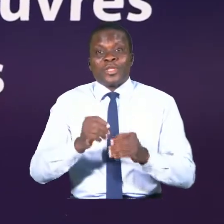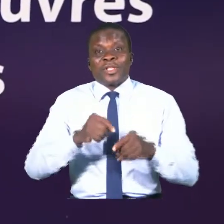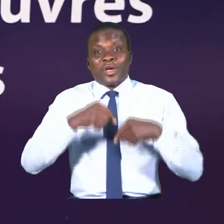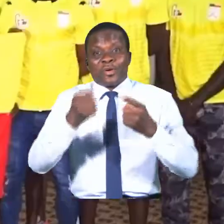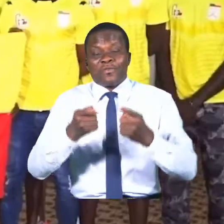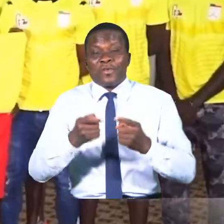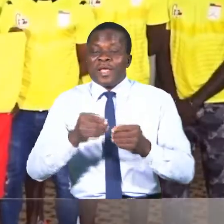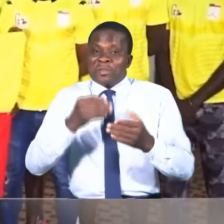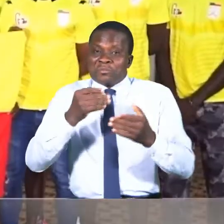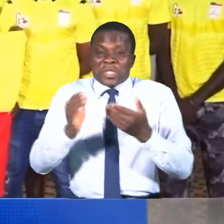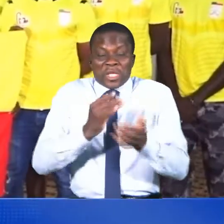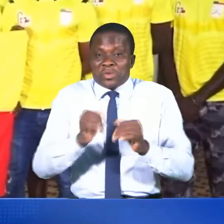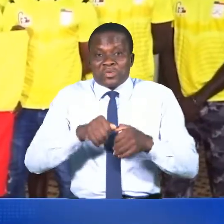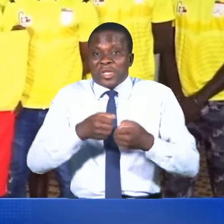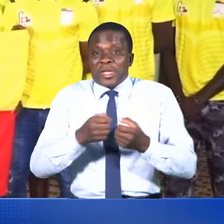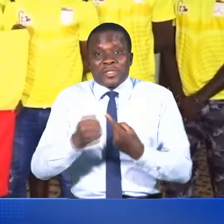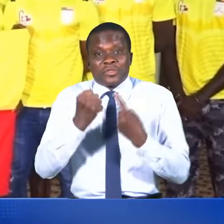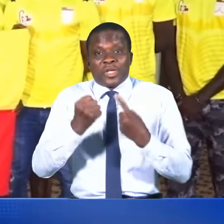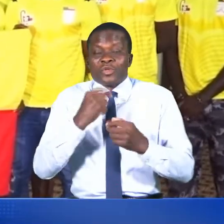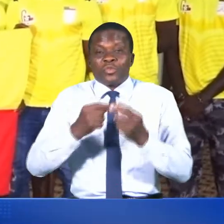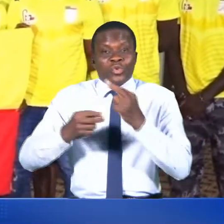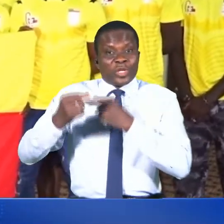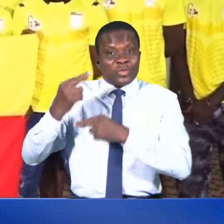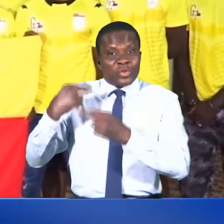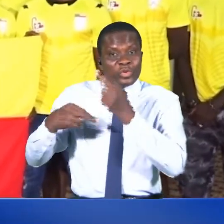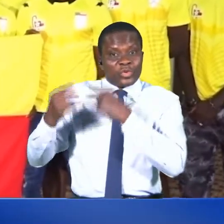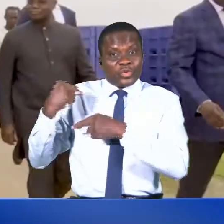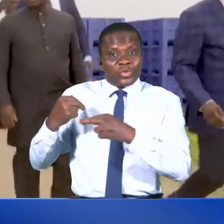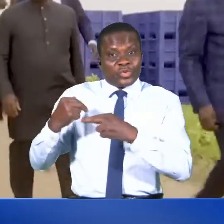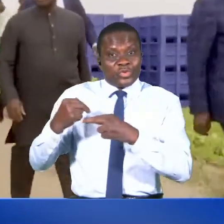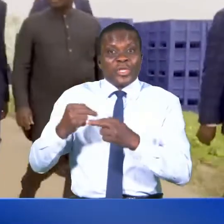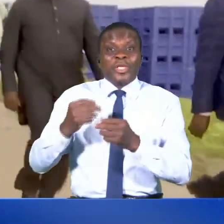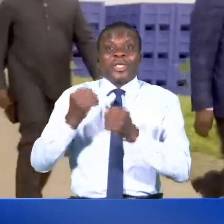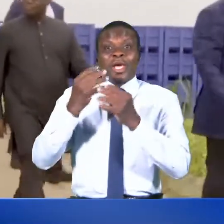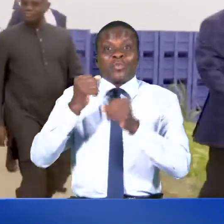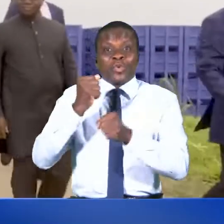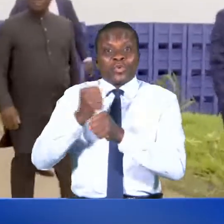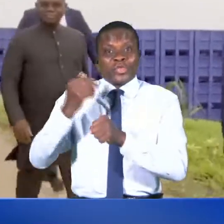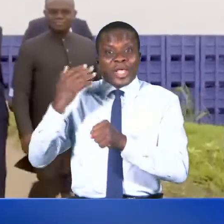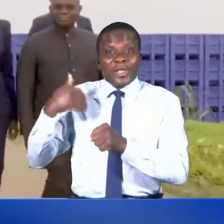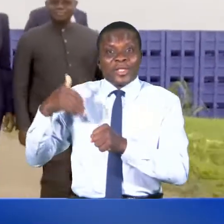vents et marées pour ne plus retourner à des décennies en arrière.